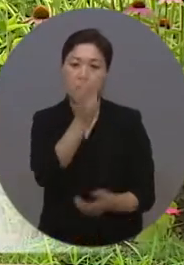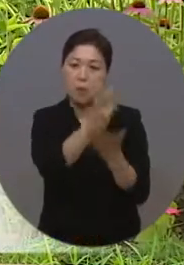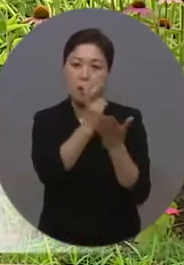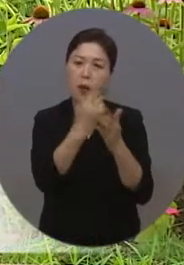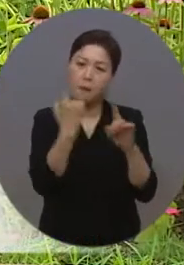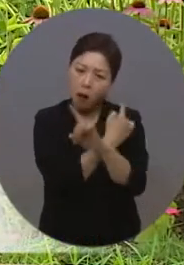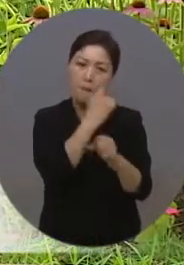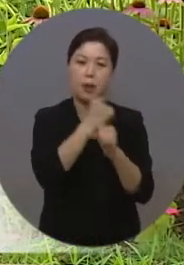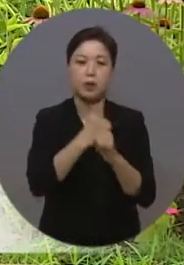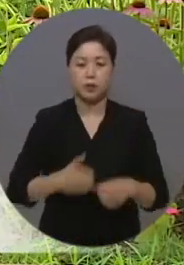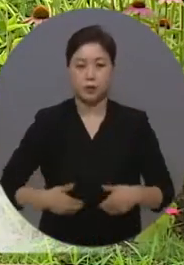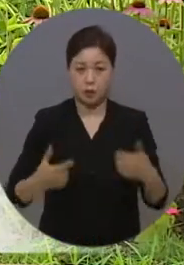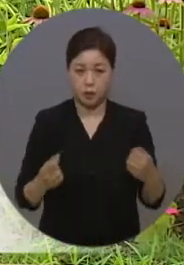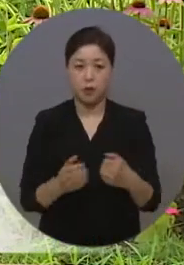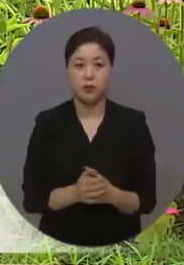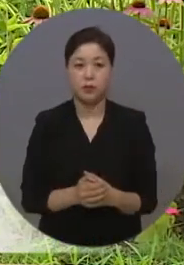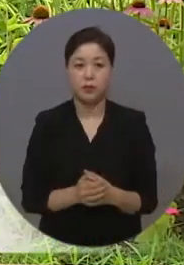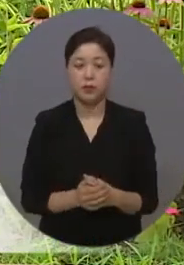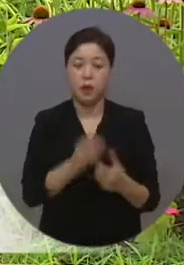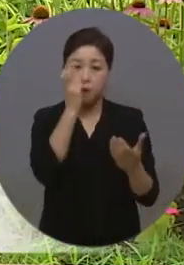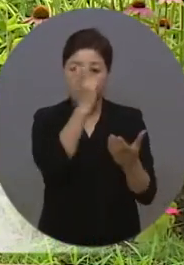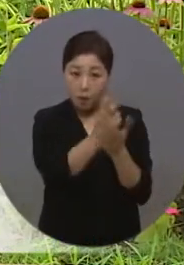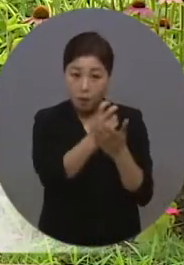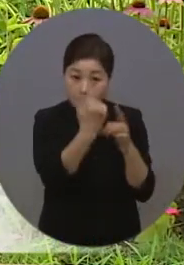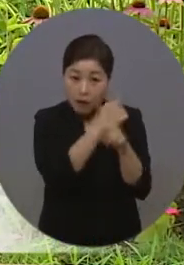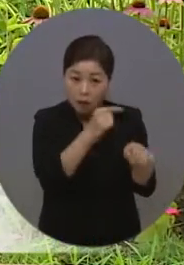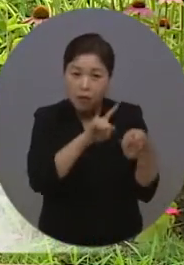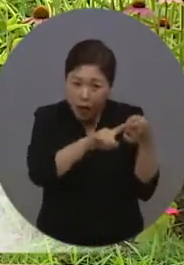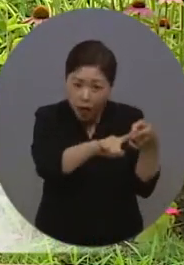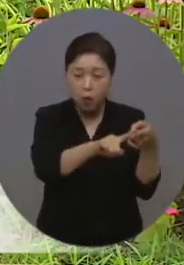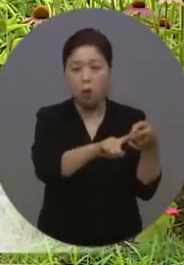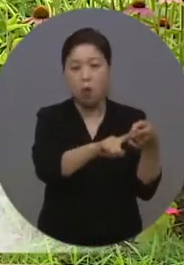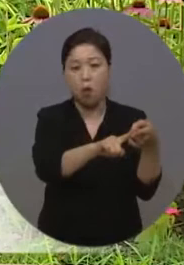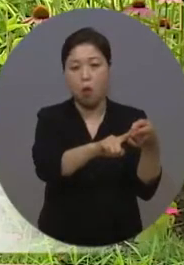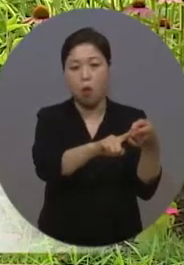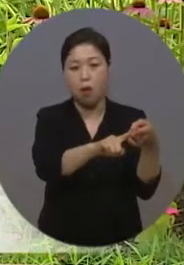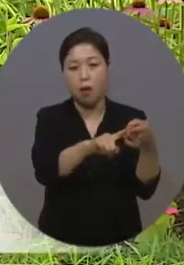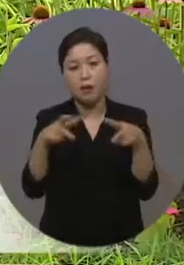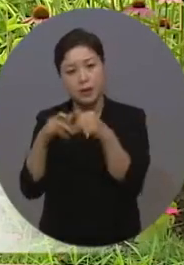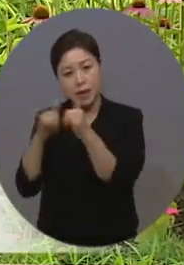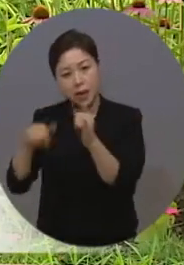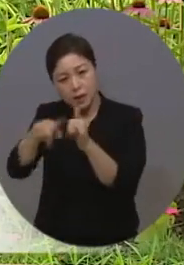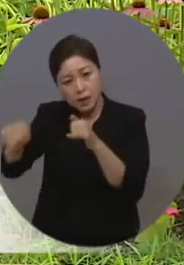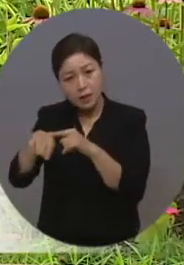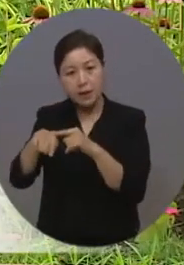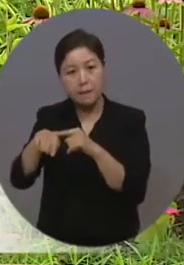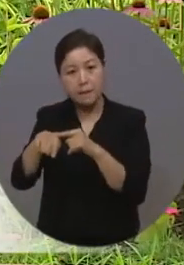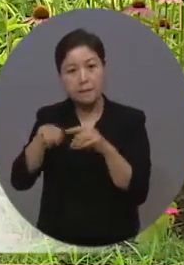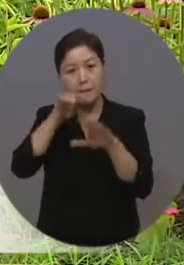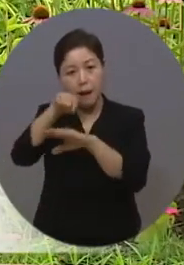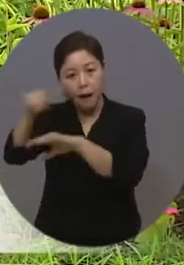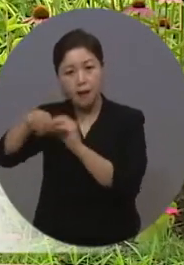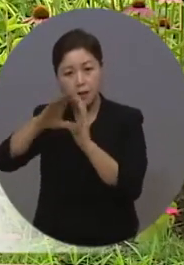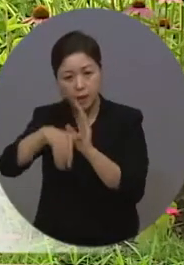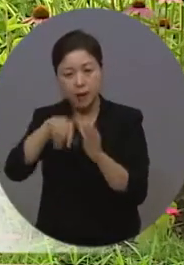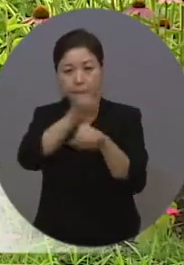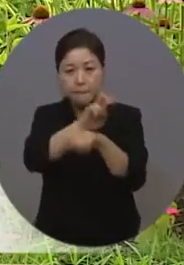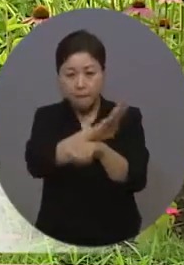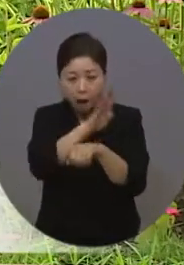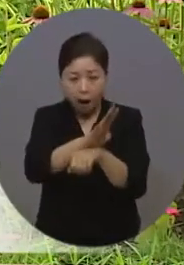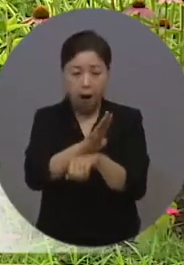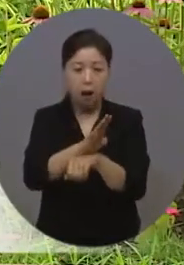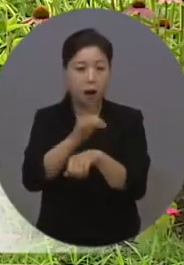그리고 개정이 이루어진다고 하면 저희는 여전히 밖에 나갈 때마다 편의점에 갈 때마다